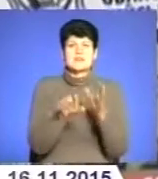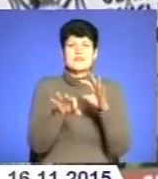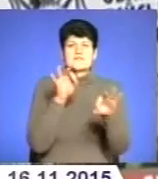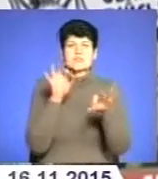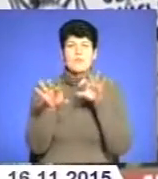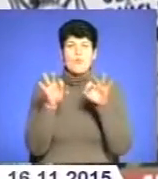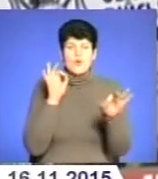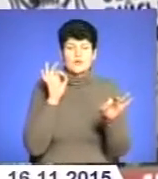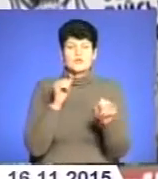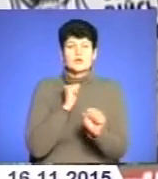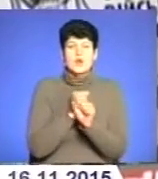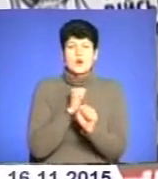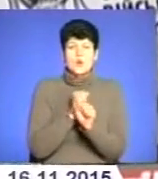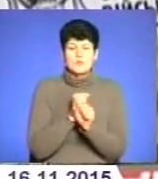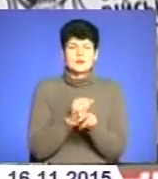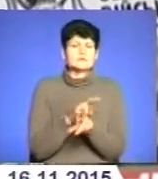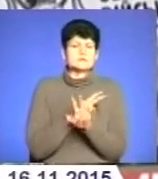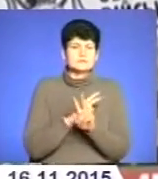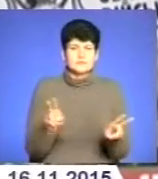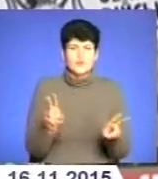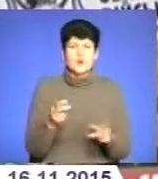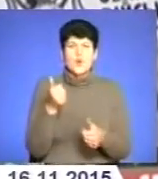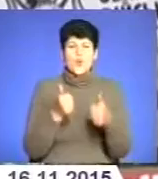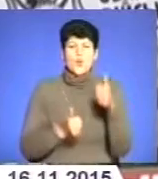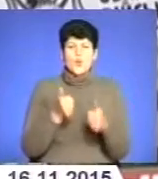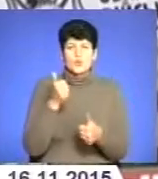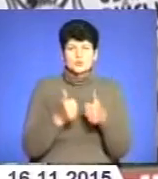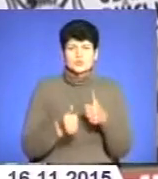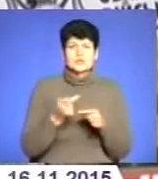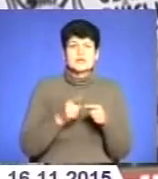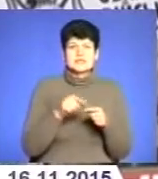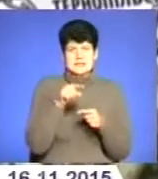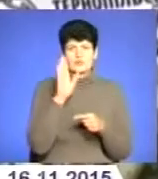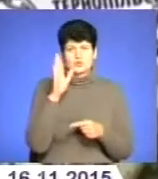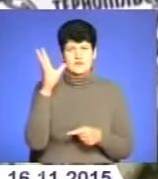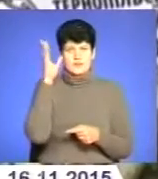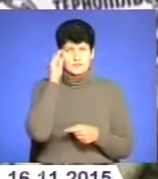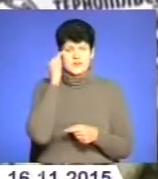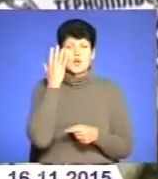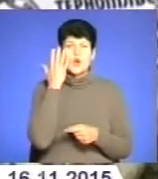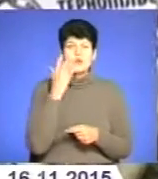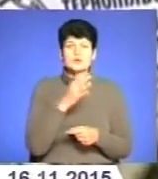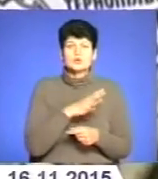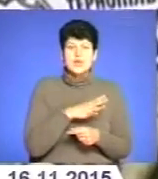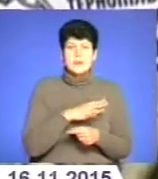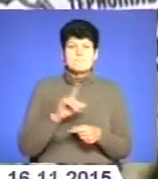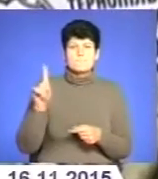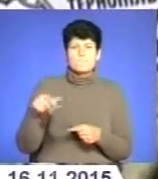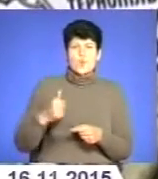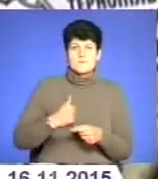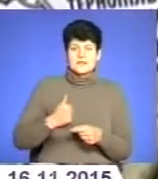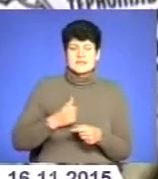я думаю, що вони однозначно проходять конкурс, і в конкурсі це буде враховуватись. Коли проходила мобілізація, всі списки